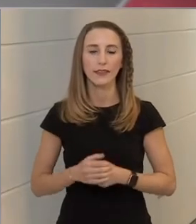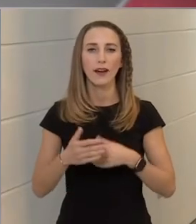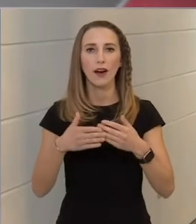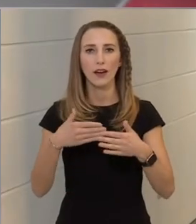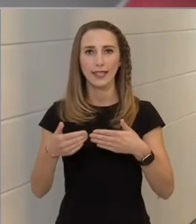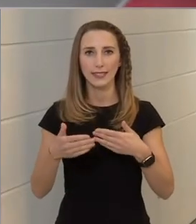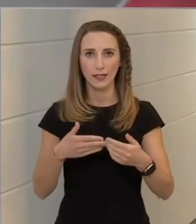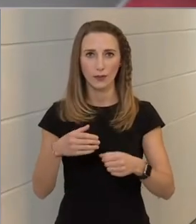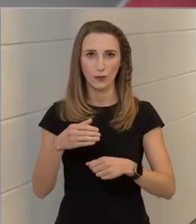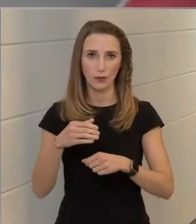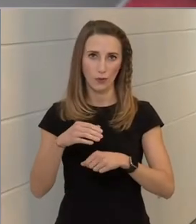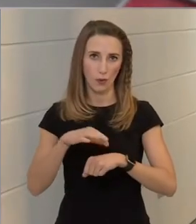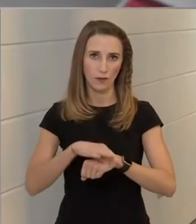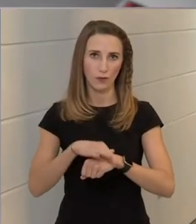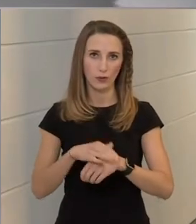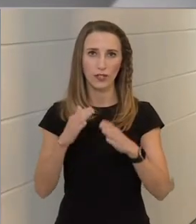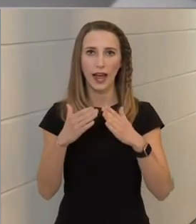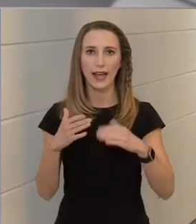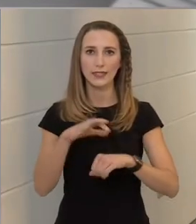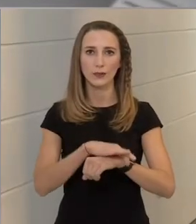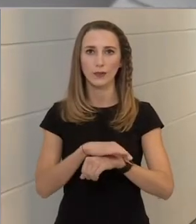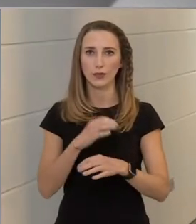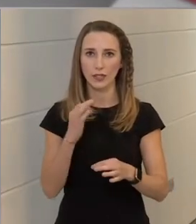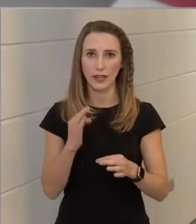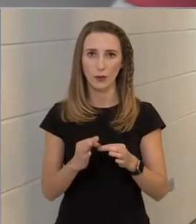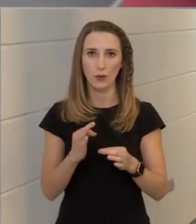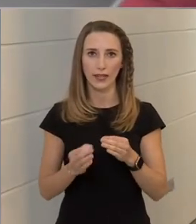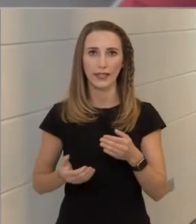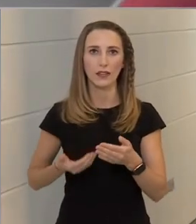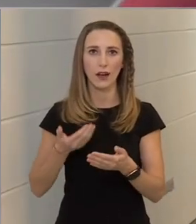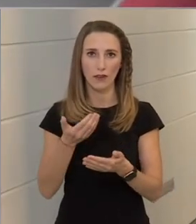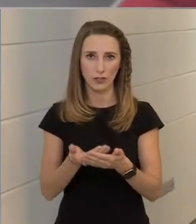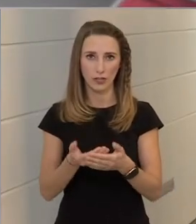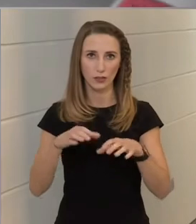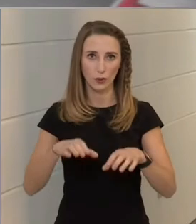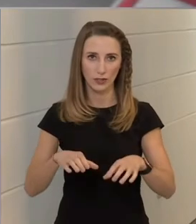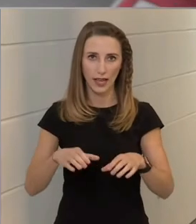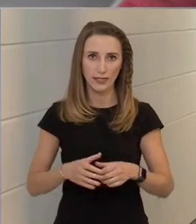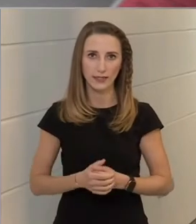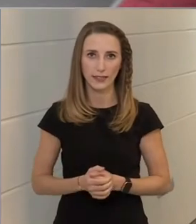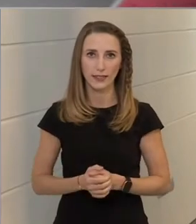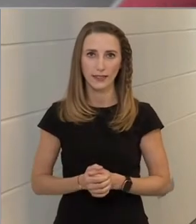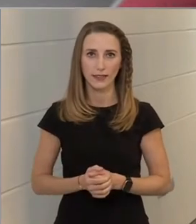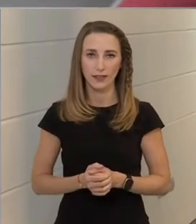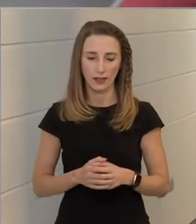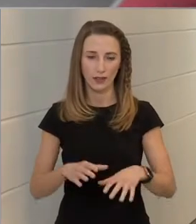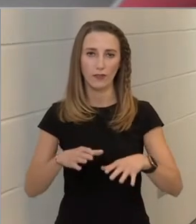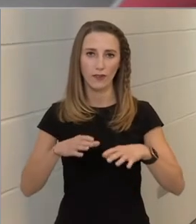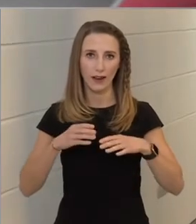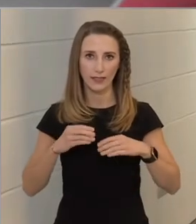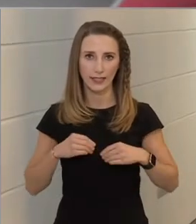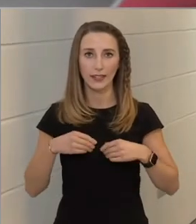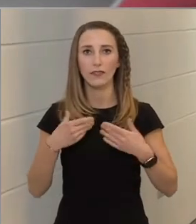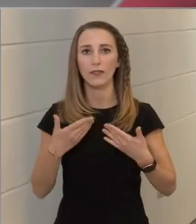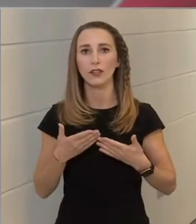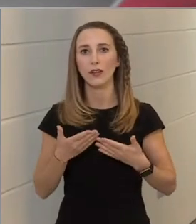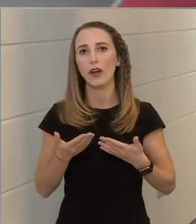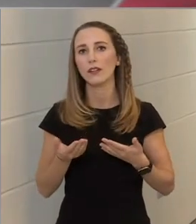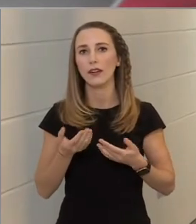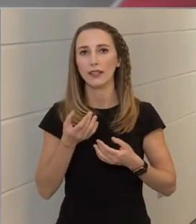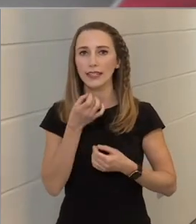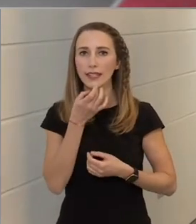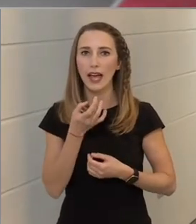kezelőorvos, házi orvos egy konkrét javaslatot tesz annak felvételére, vagy annak